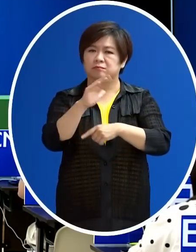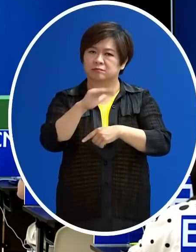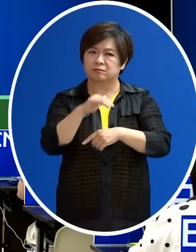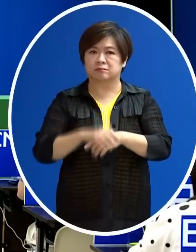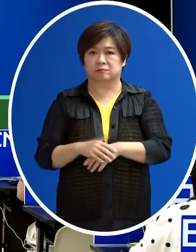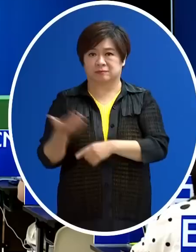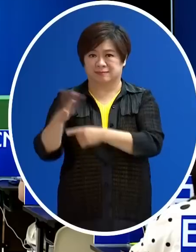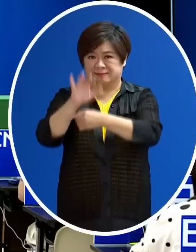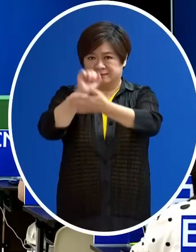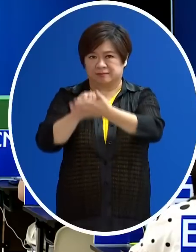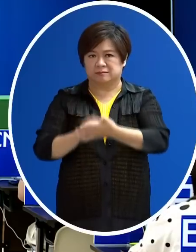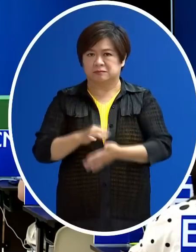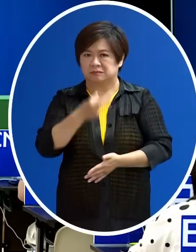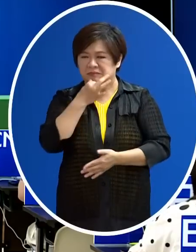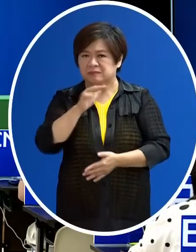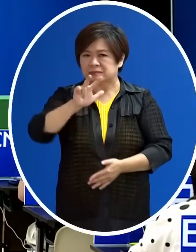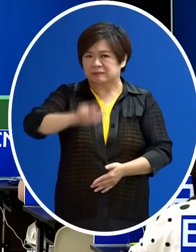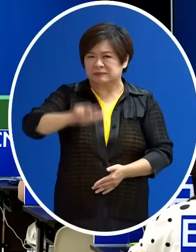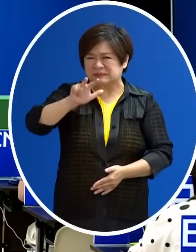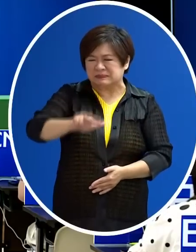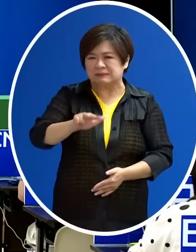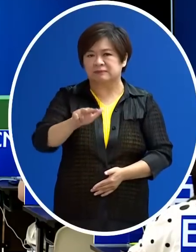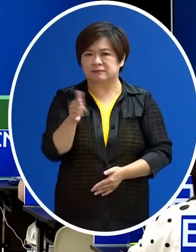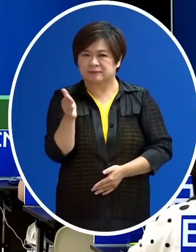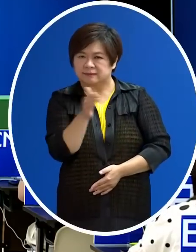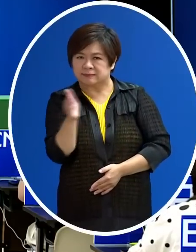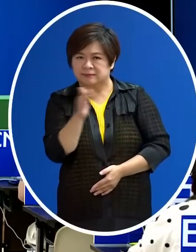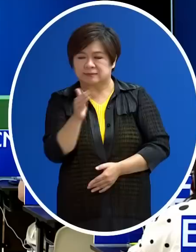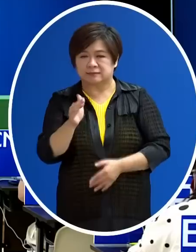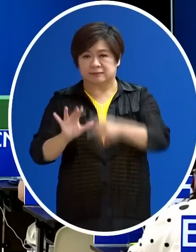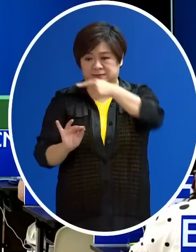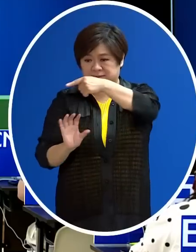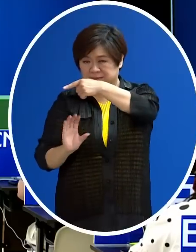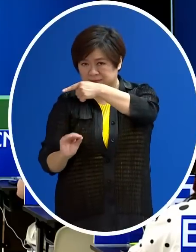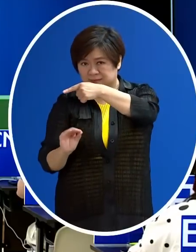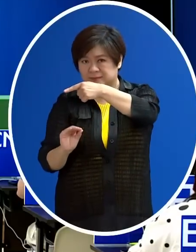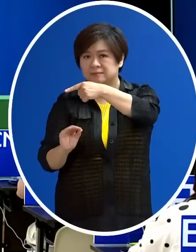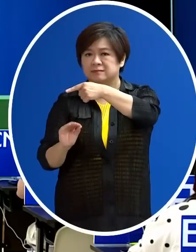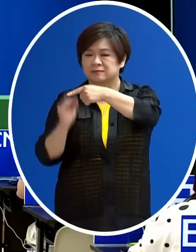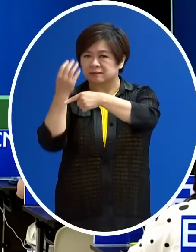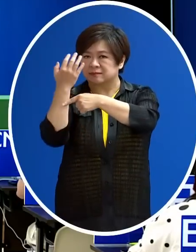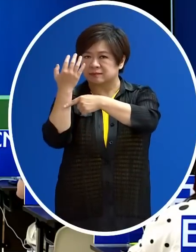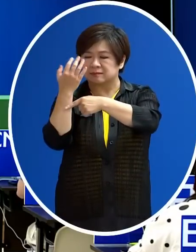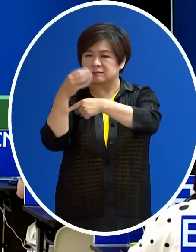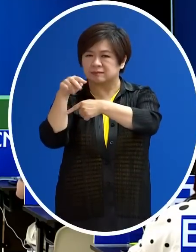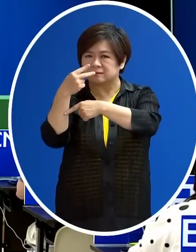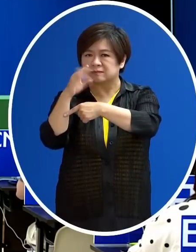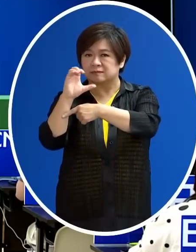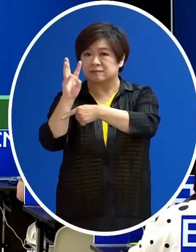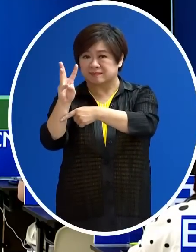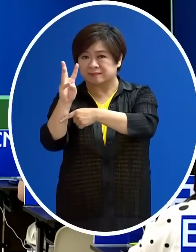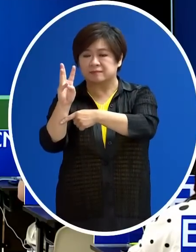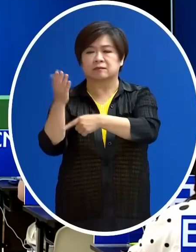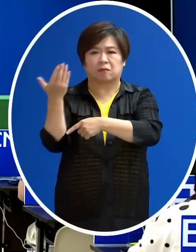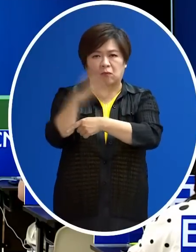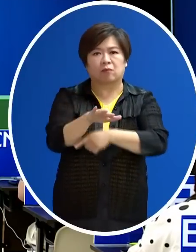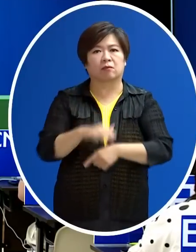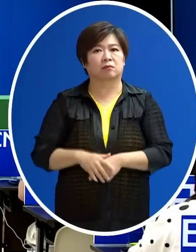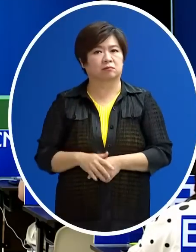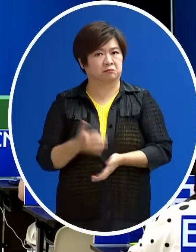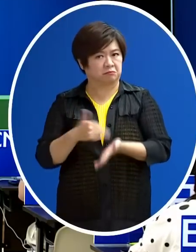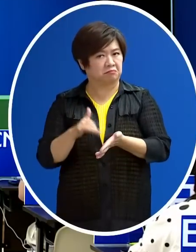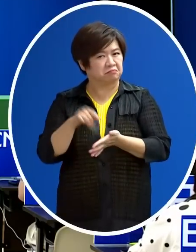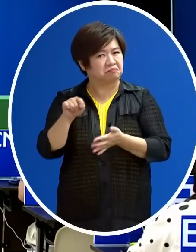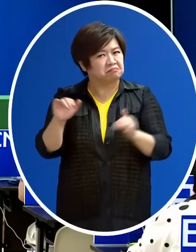亡人數將會面臨7000保衛戰每百萬人的死亡人數呢 將會是293 我們有預估這樣的數字嘛